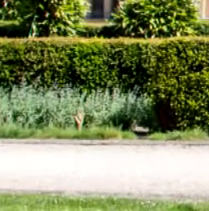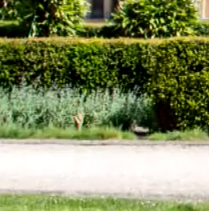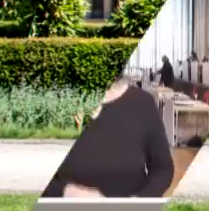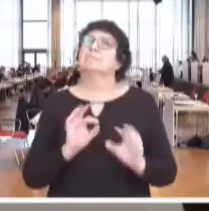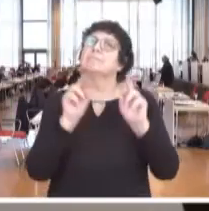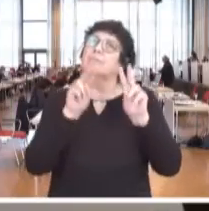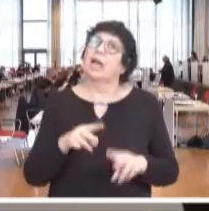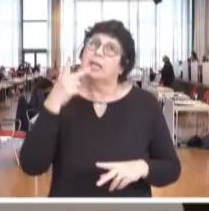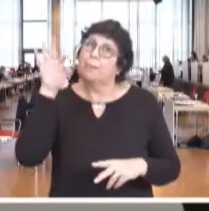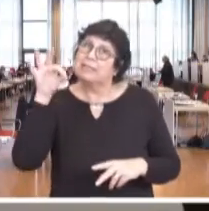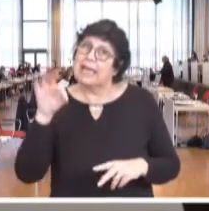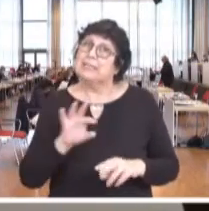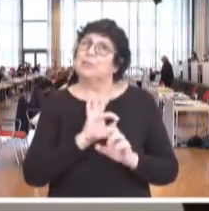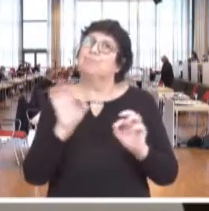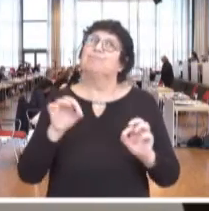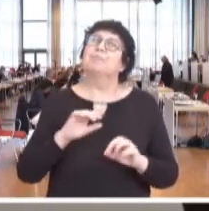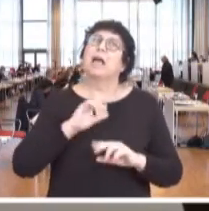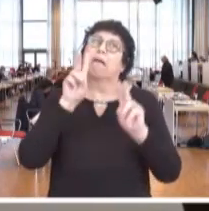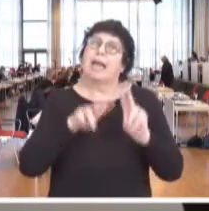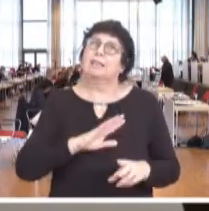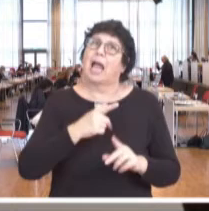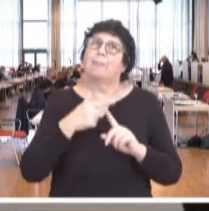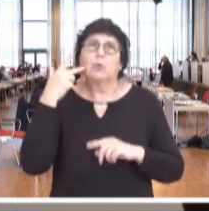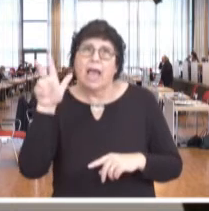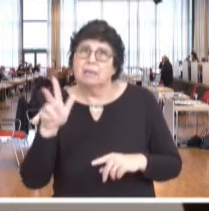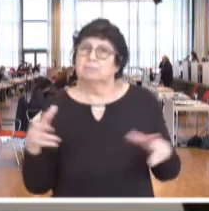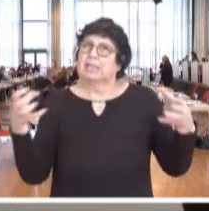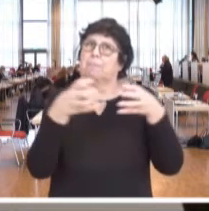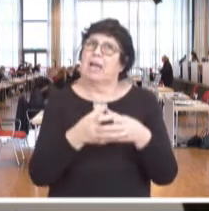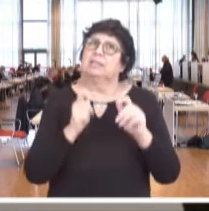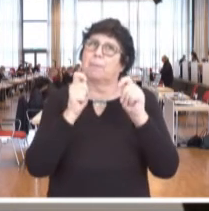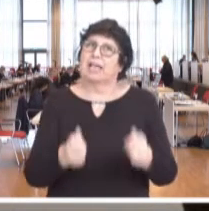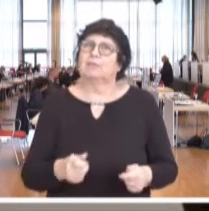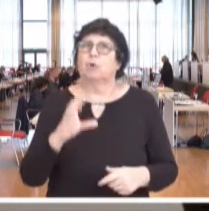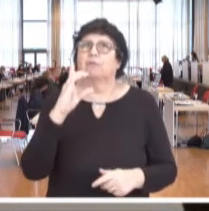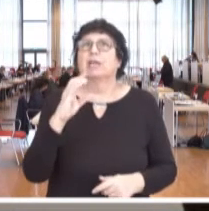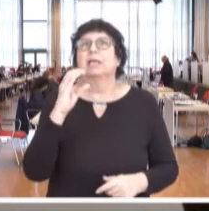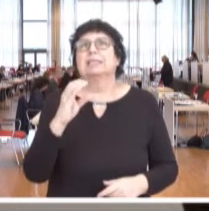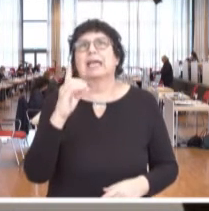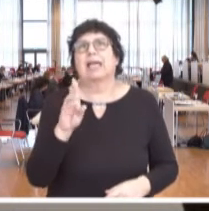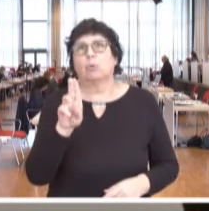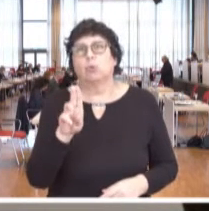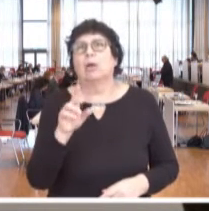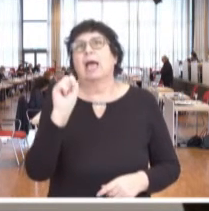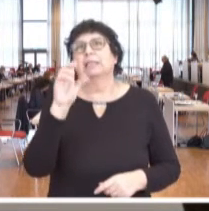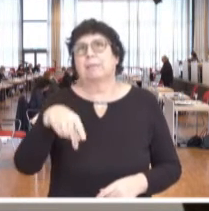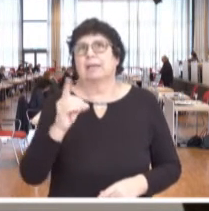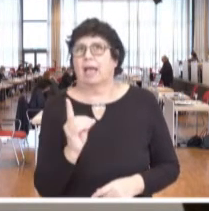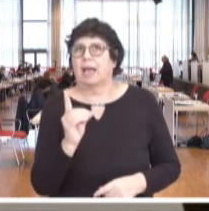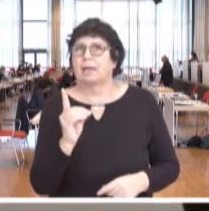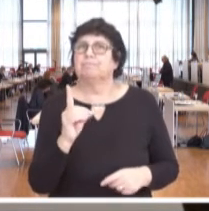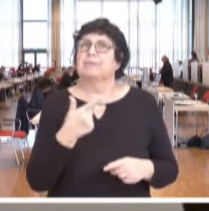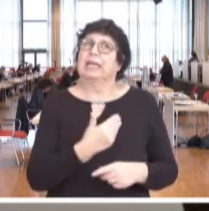Sehr geehrter Herr Präsident, sehr geehrte Damen und Herren, der gemeinsame Entwurf der CDU-Landtagsfraktion, SPD-Landtagsfraktion,